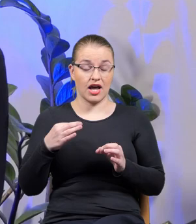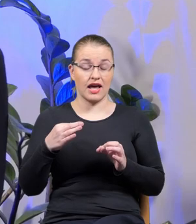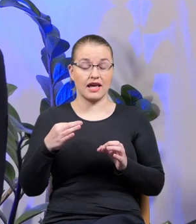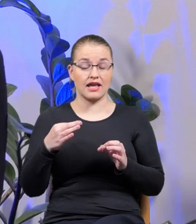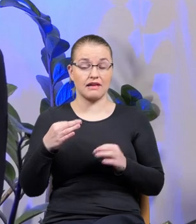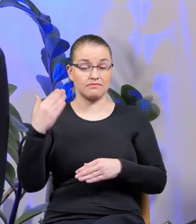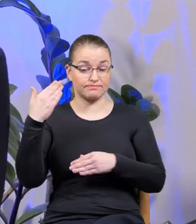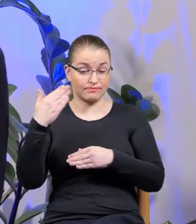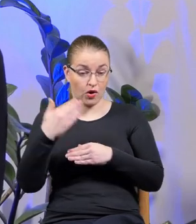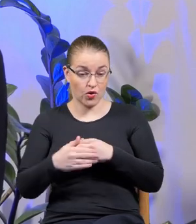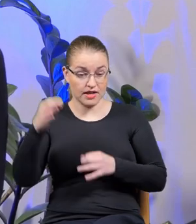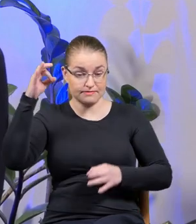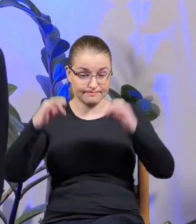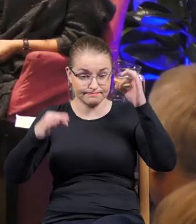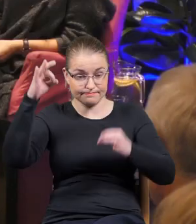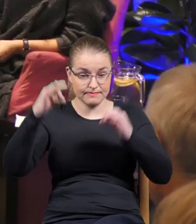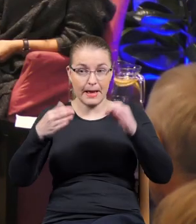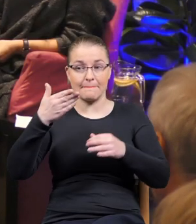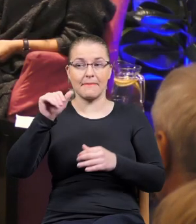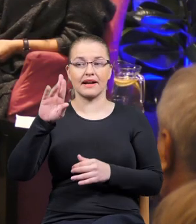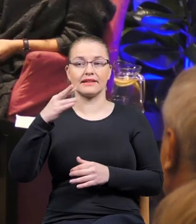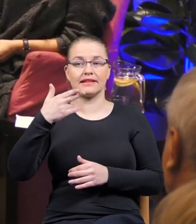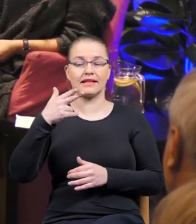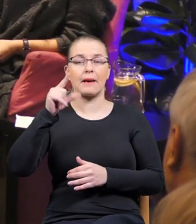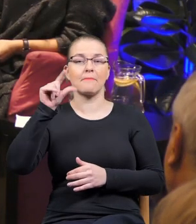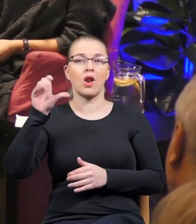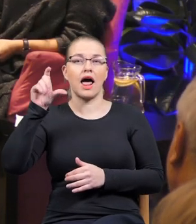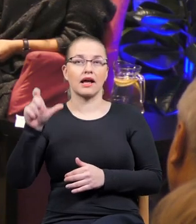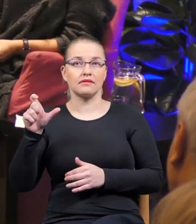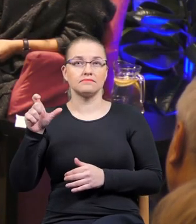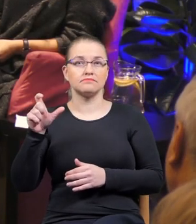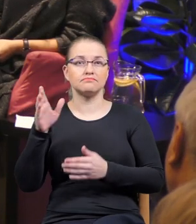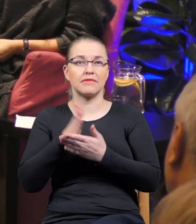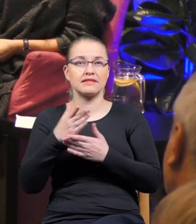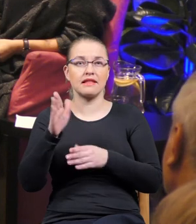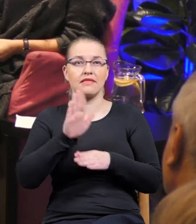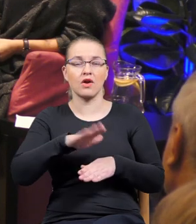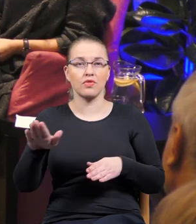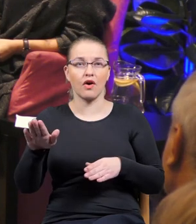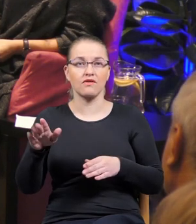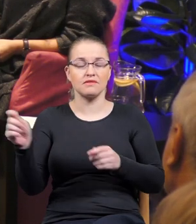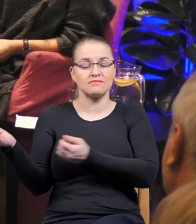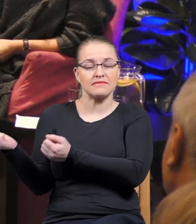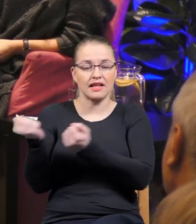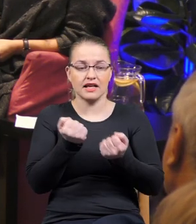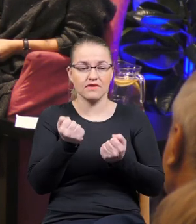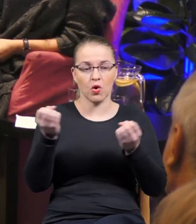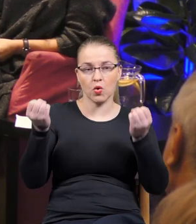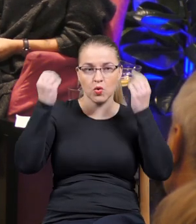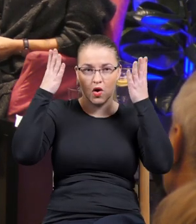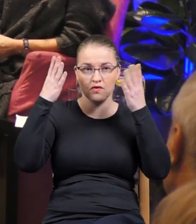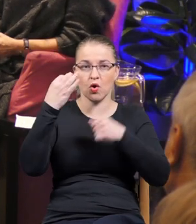polsko-austriacki transfer kulturowy. Ta konferencja została zorganizowana przez Instytut Filologii Polskiej Uniwersytetu